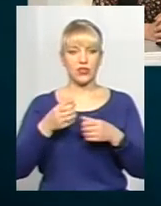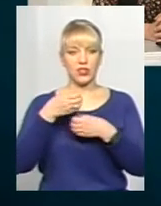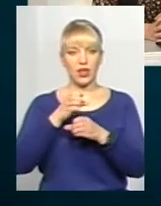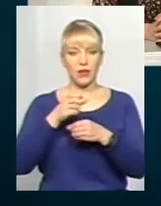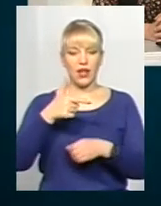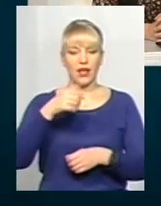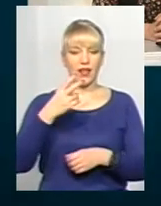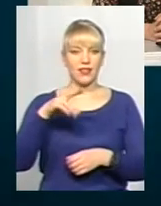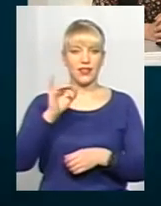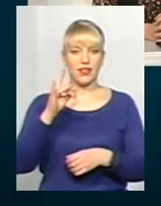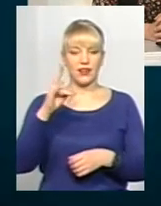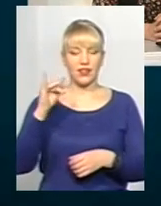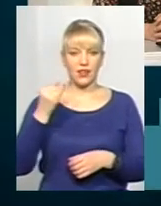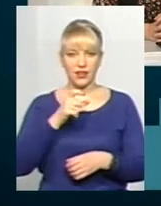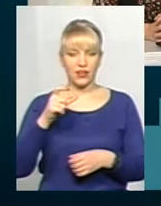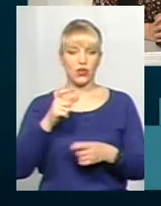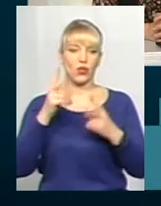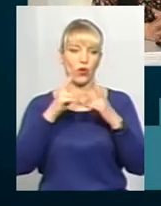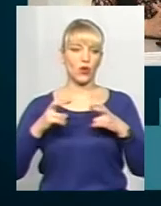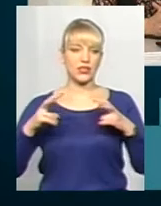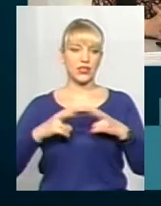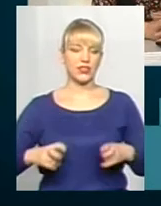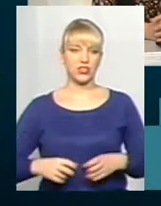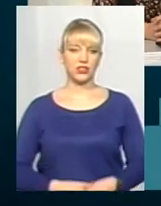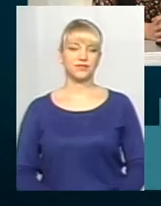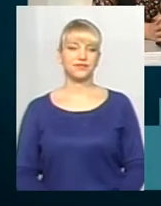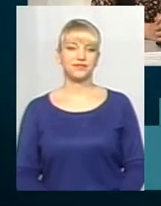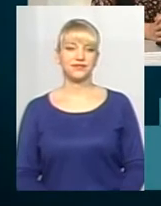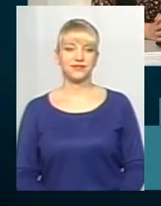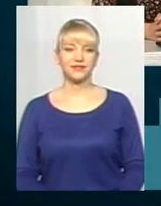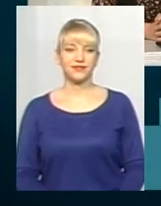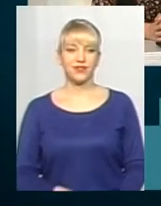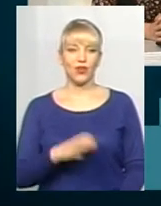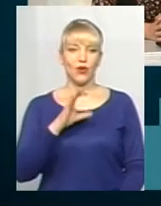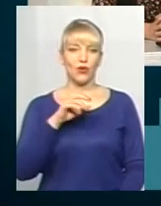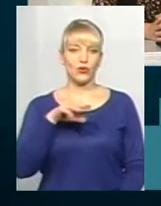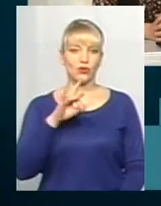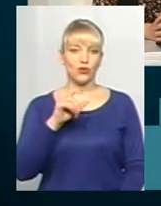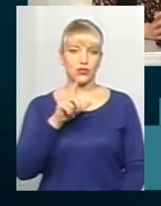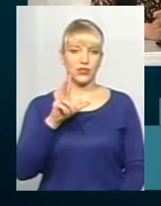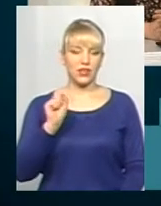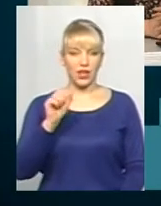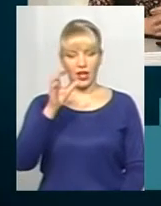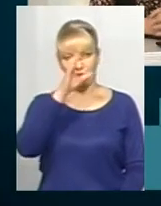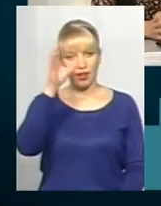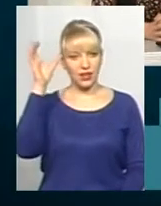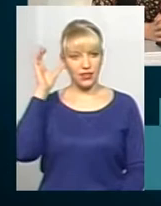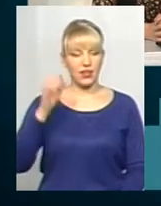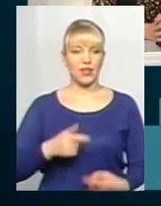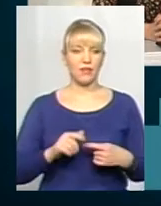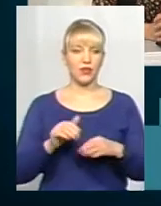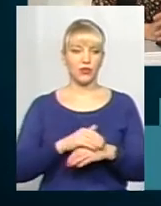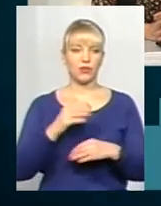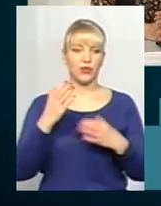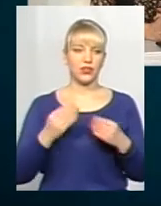гендерних досліджень Національного університету Острозька Академія. Доброго дня! Доброго дня! Пані Марія, дуже гарно вас чути.